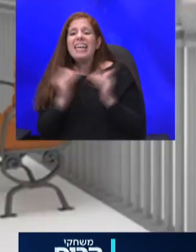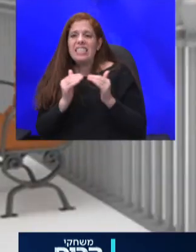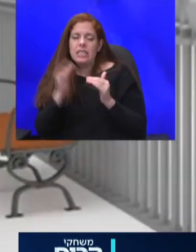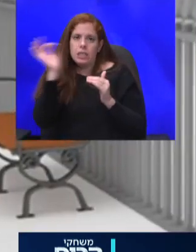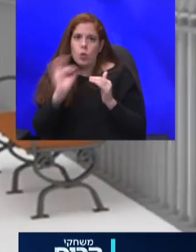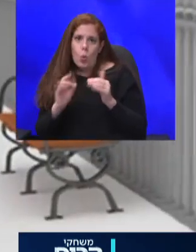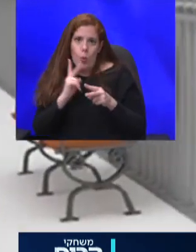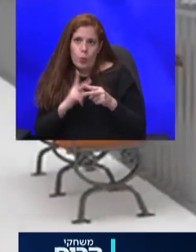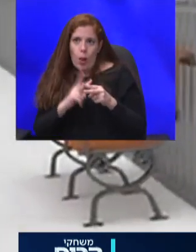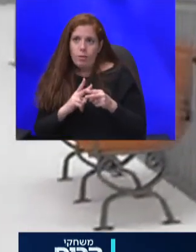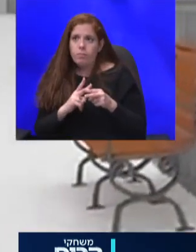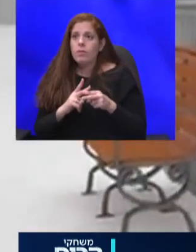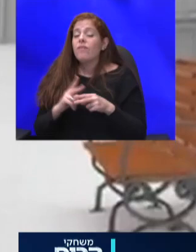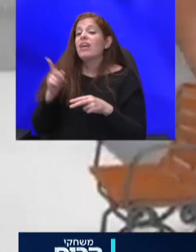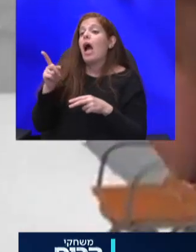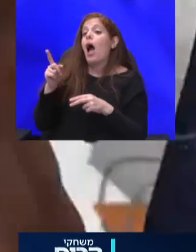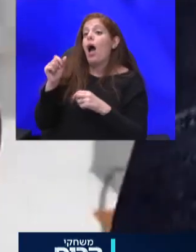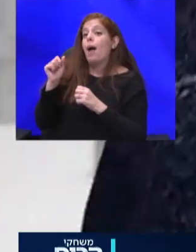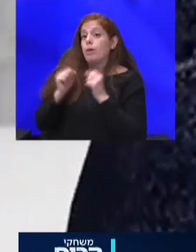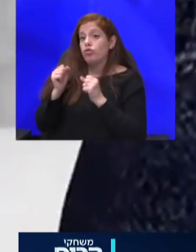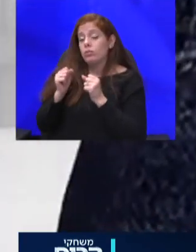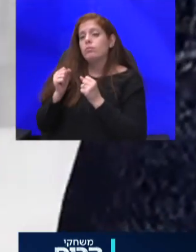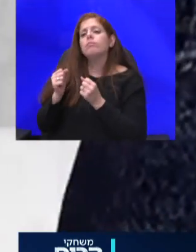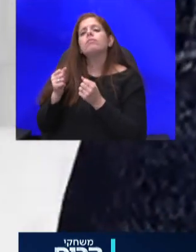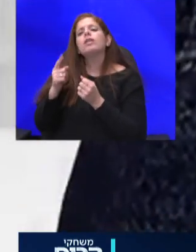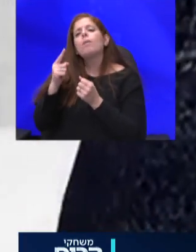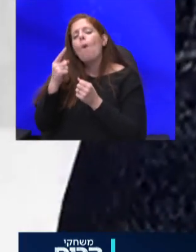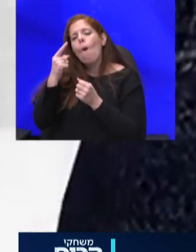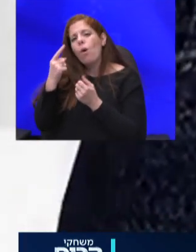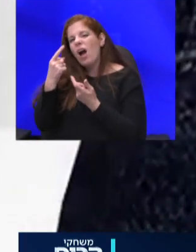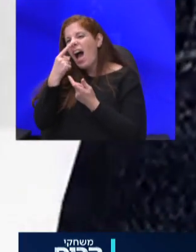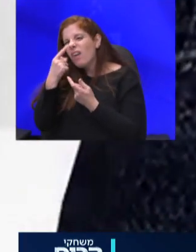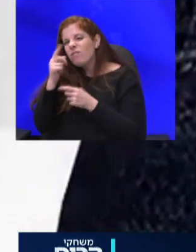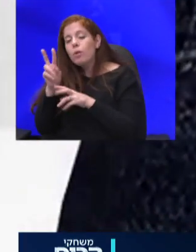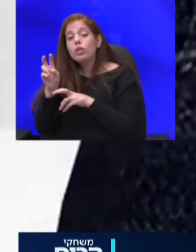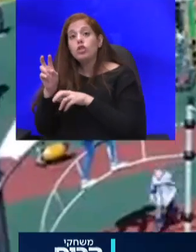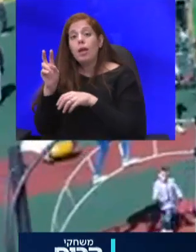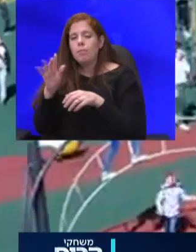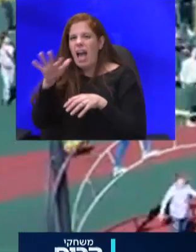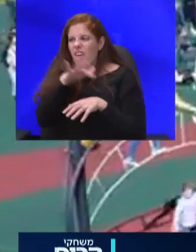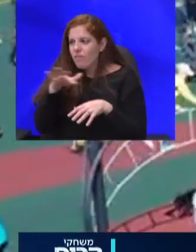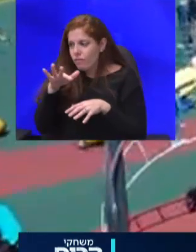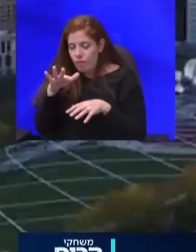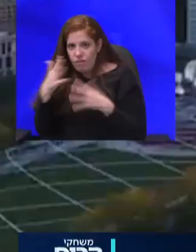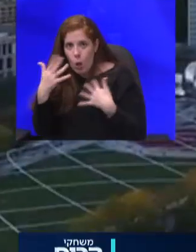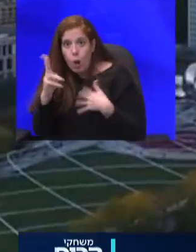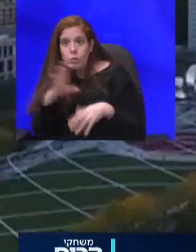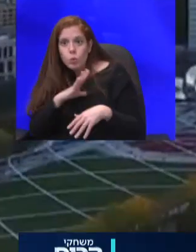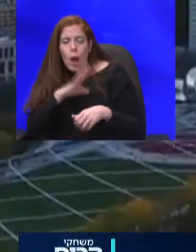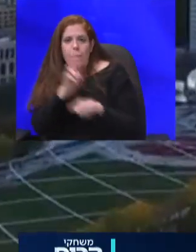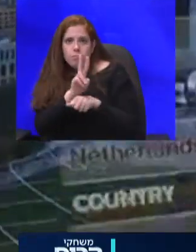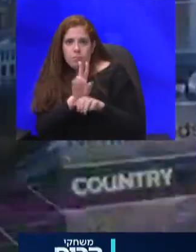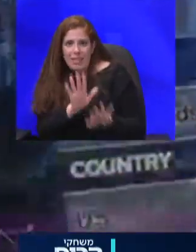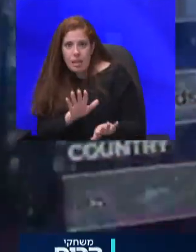שפיתחה החברה משמש מעין אף מלאכותי שמטריע למשתמשים כשהאוויר בסביבתם עשוי להיות מסוכן נוסף על כך המערכת